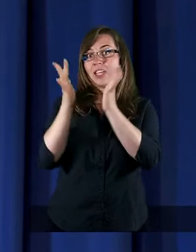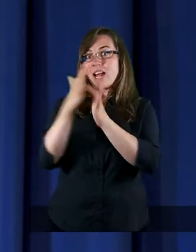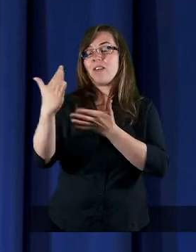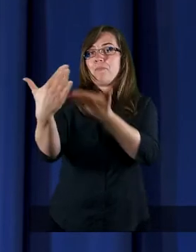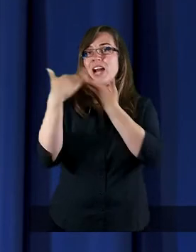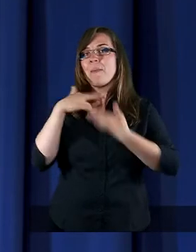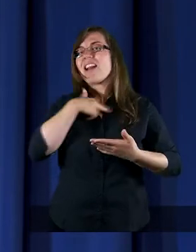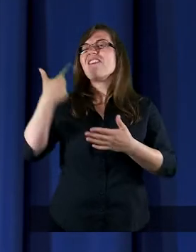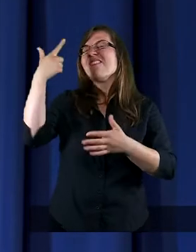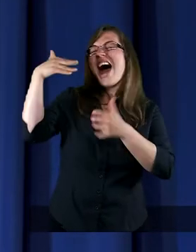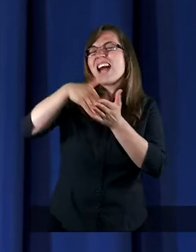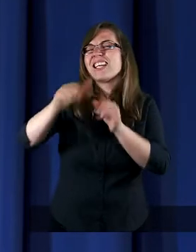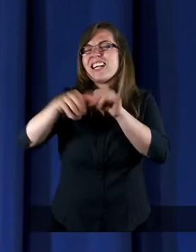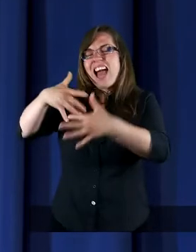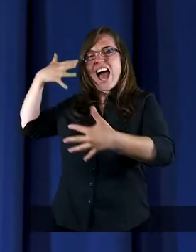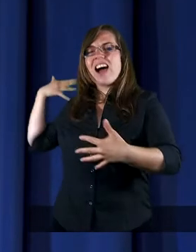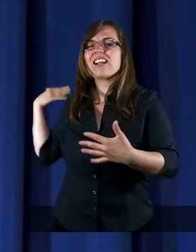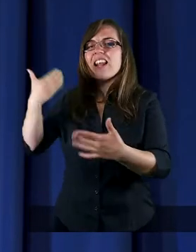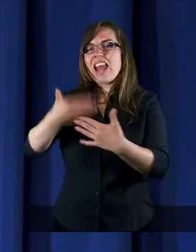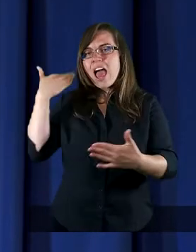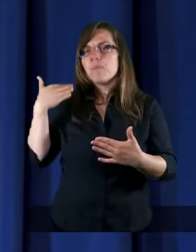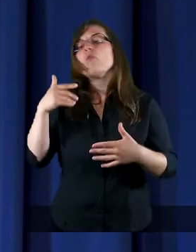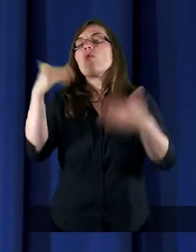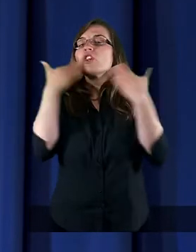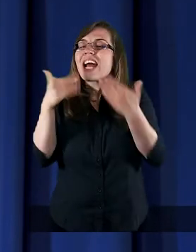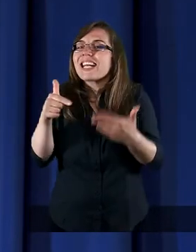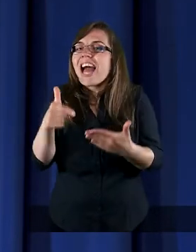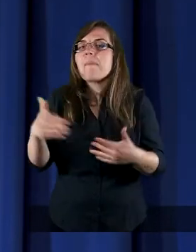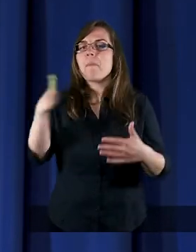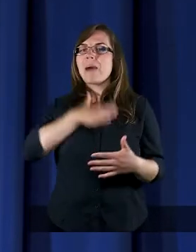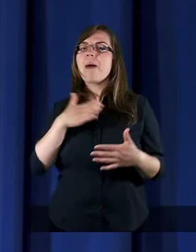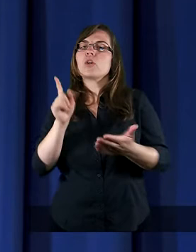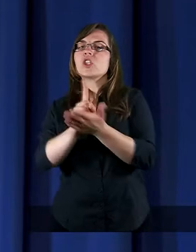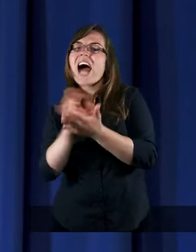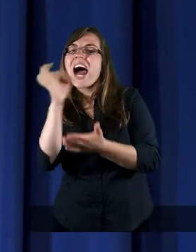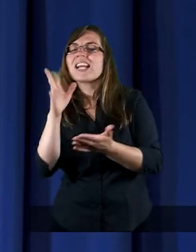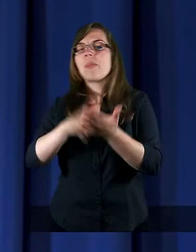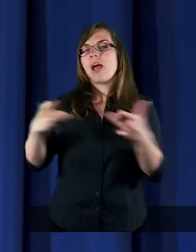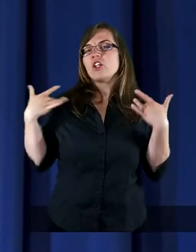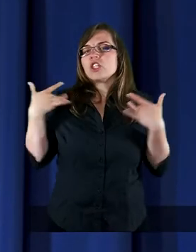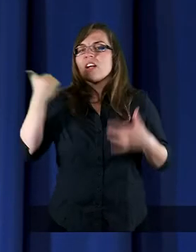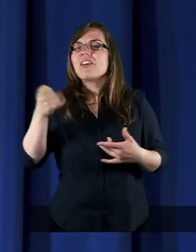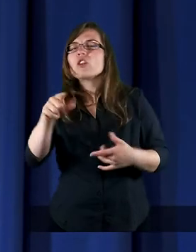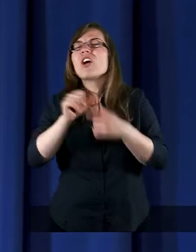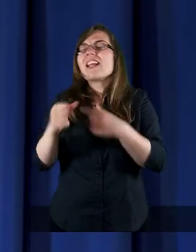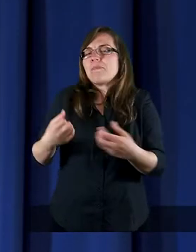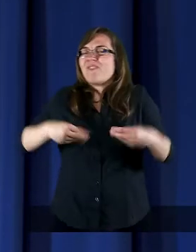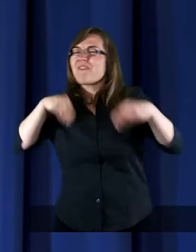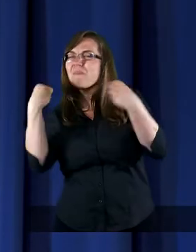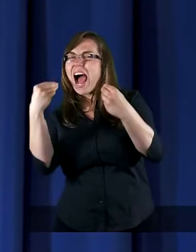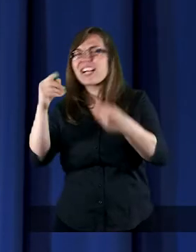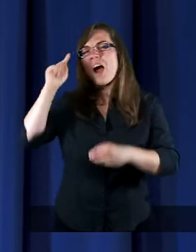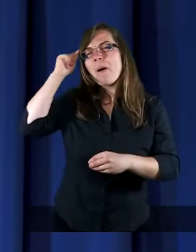tysiące lat temu, dzisiaj możemy cieszyć się pewnością zbawienia. To jest niesamowity komfort psychiczny dla nas.